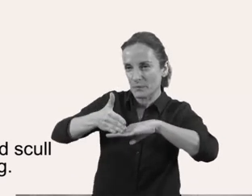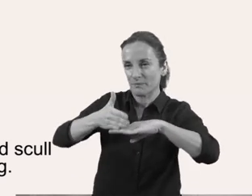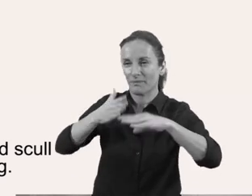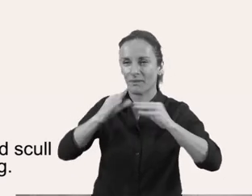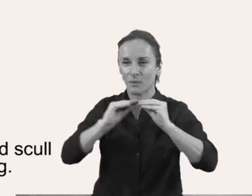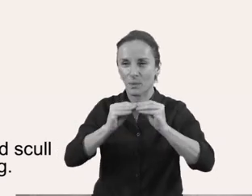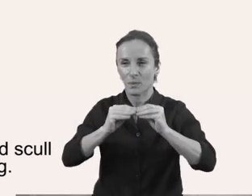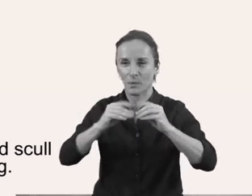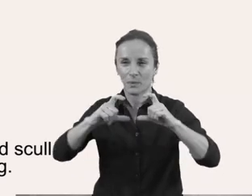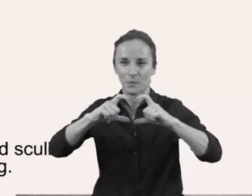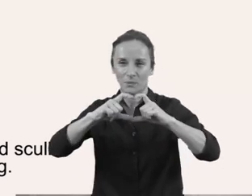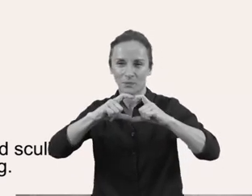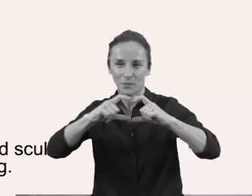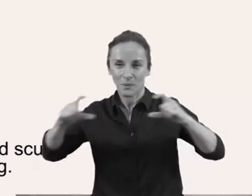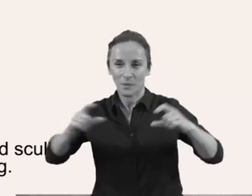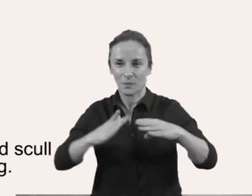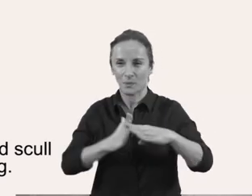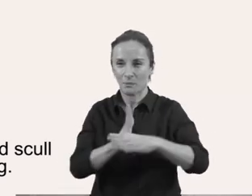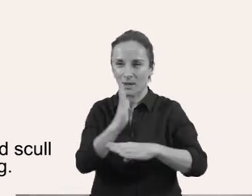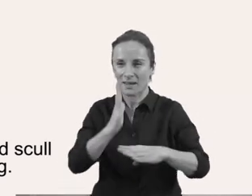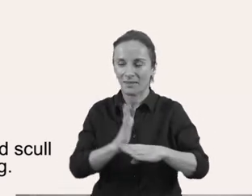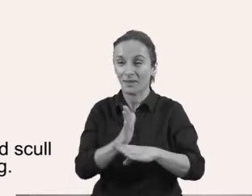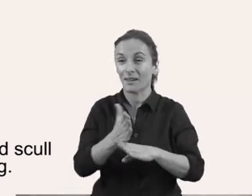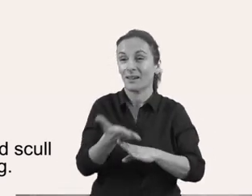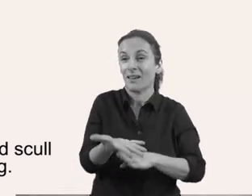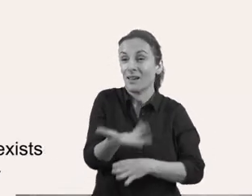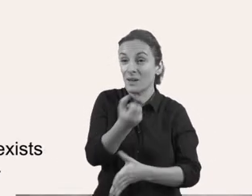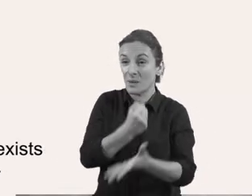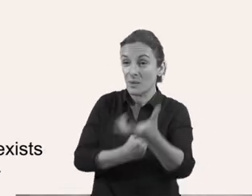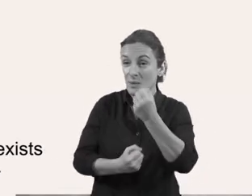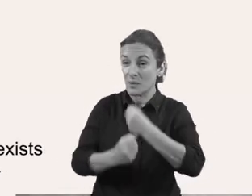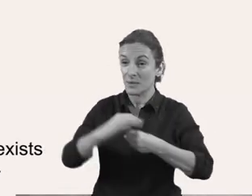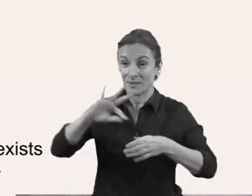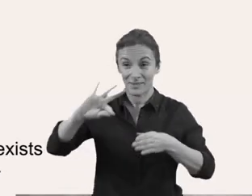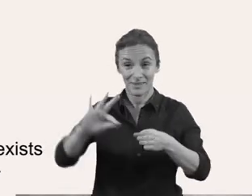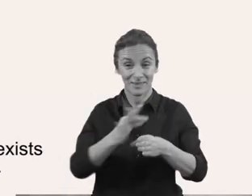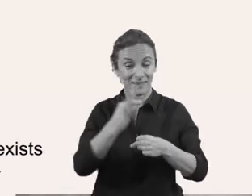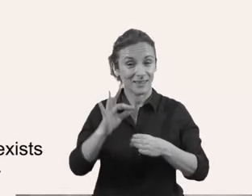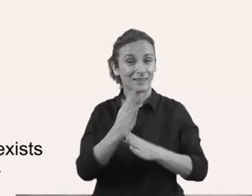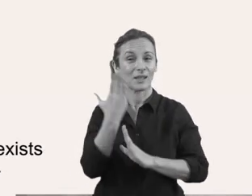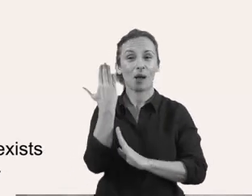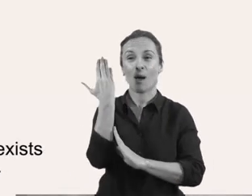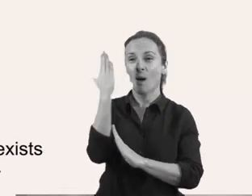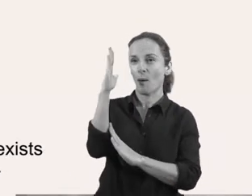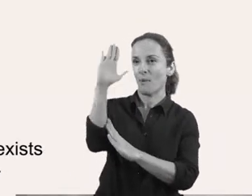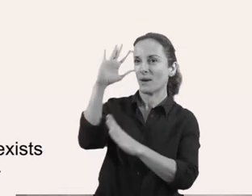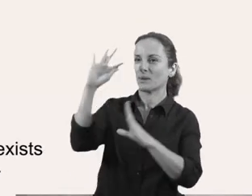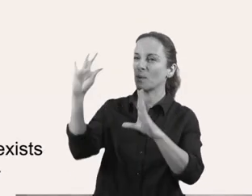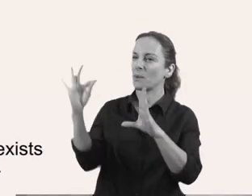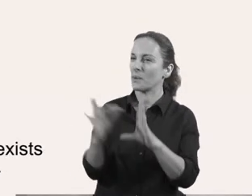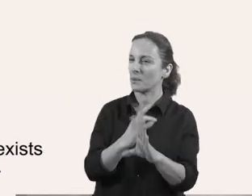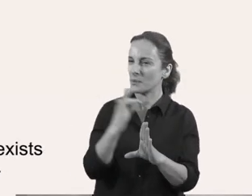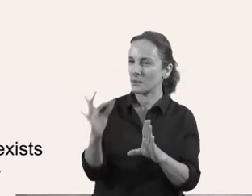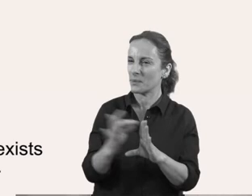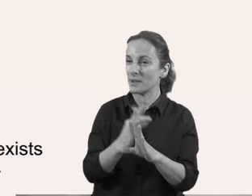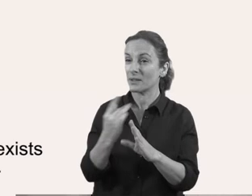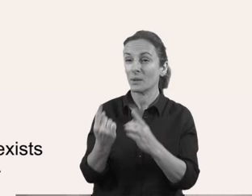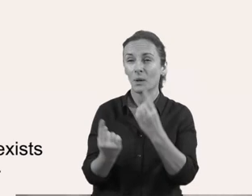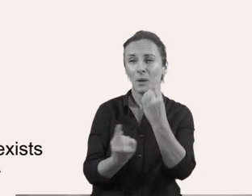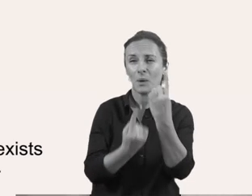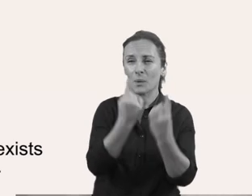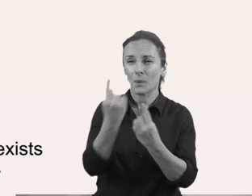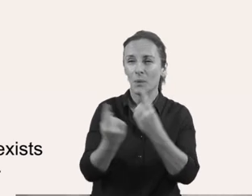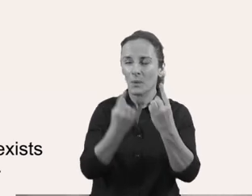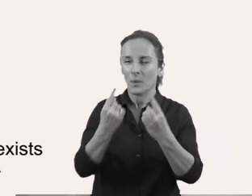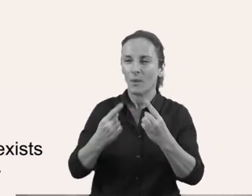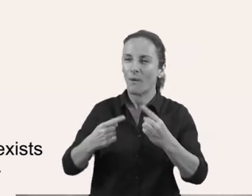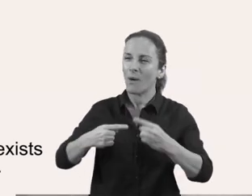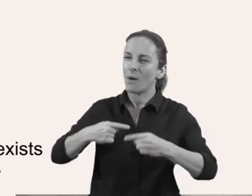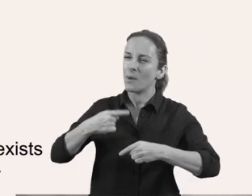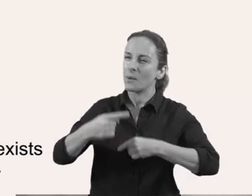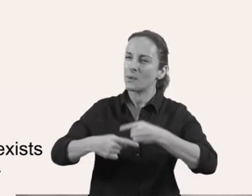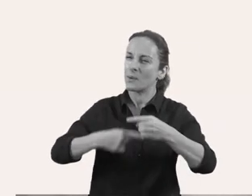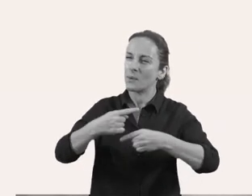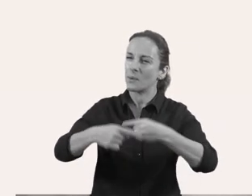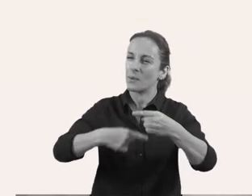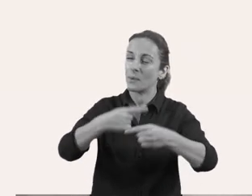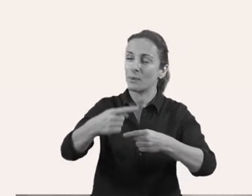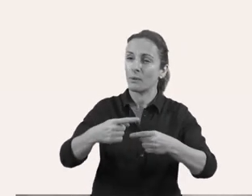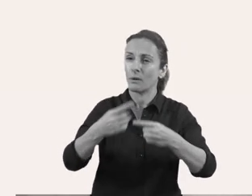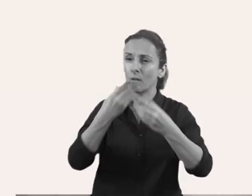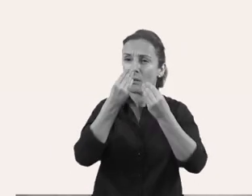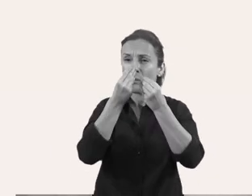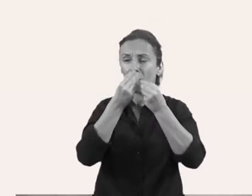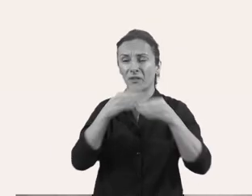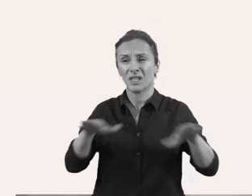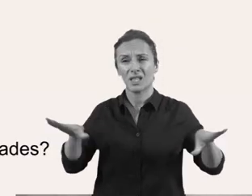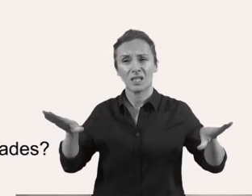d'Aixa, de Remolà, de Valer i de Xerxer. D'alguns encara en conservant part de la saviesa. D'altres s'han perdut.